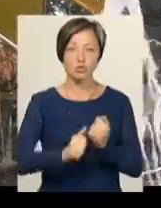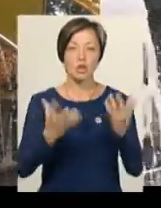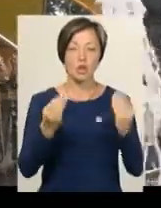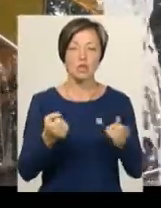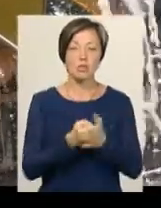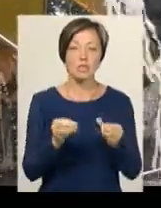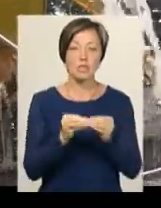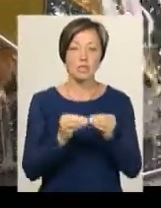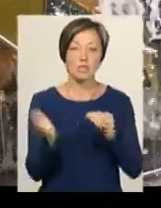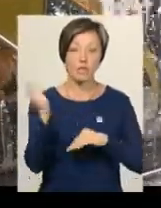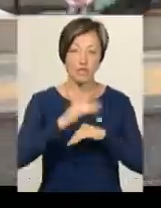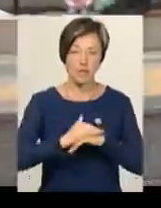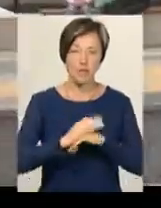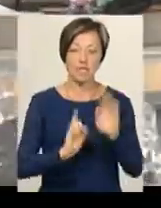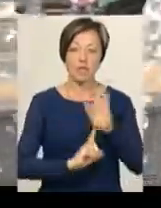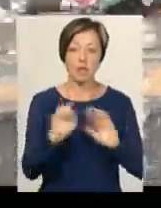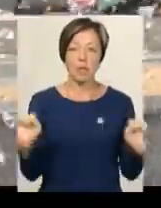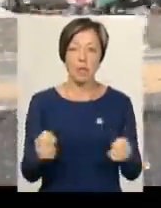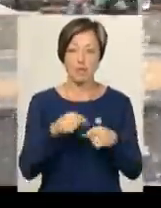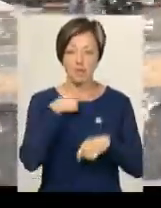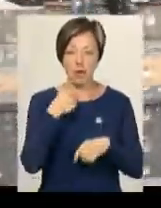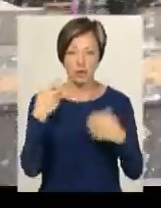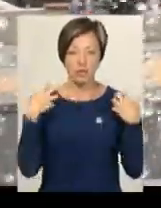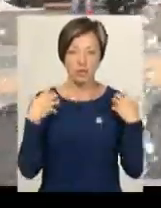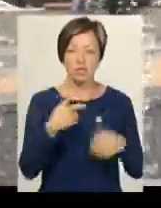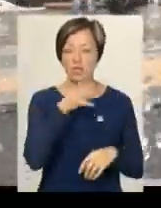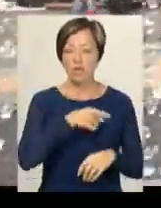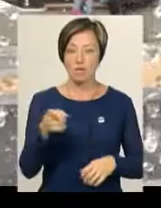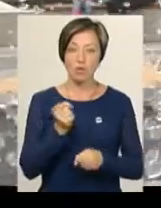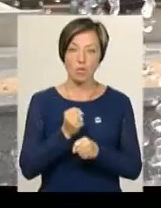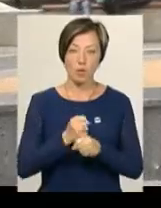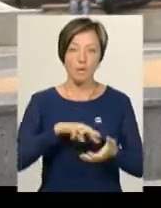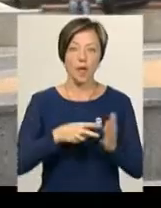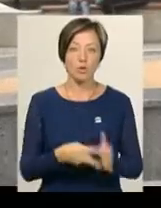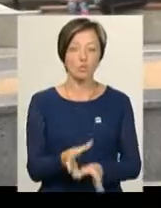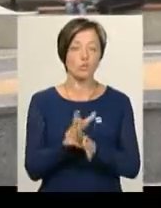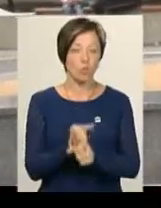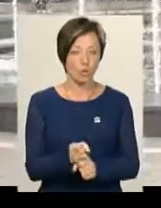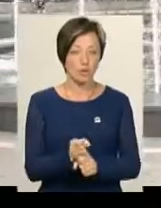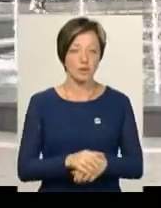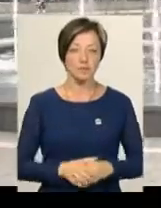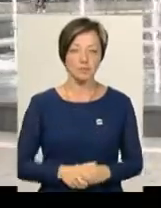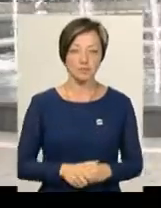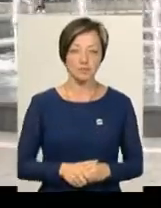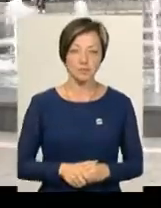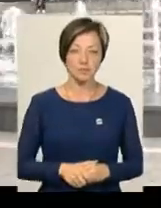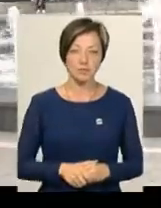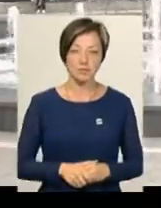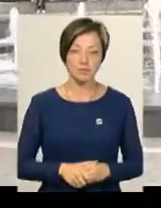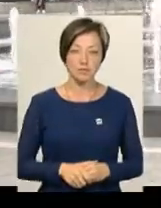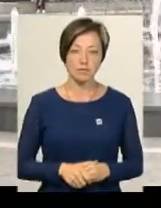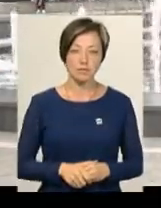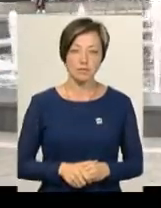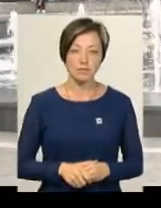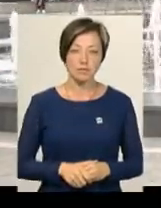до 10-ї години вечора. З достанням холодів, каже Василь Новачок, час його роботи планують скоротити. Ярослава Антошевська, Іван Мовчан,